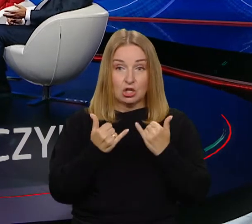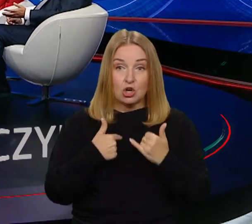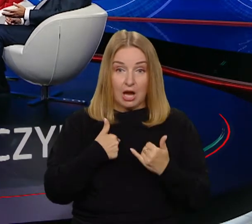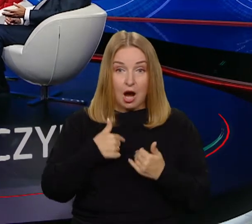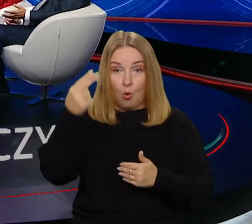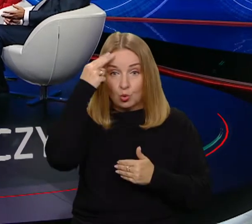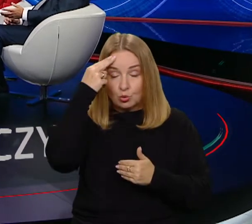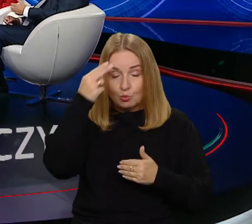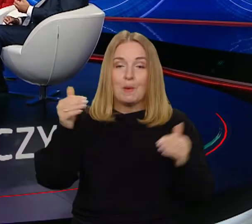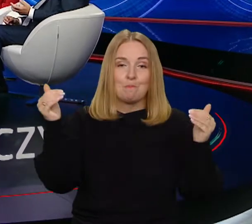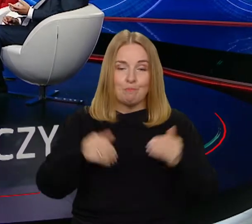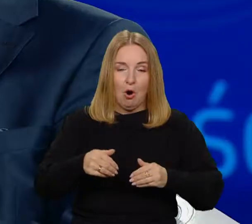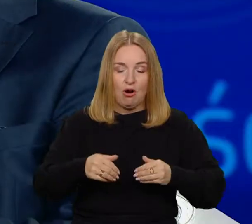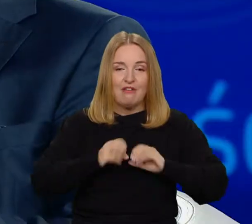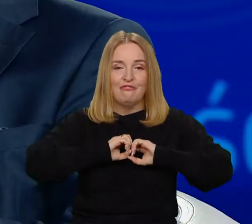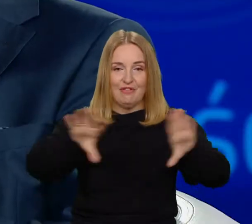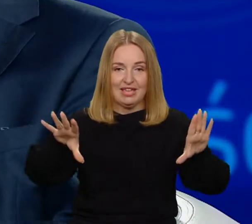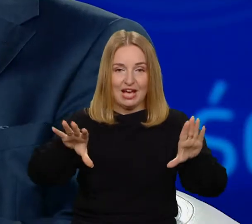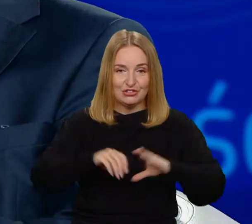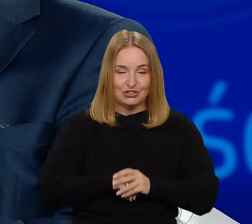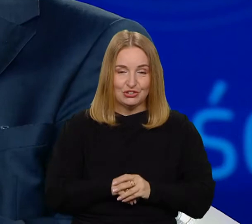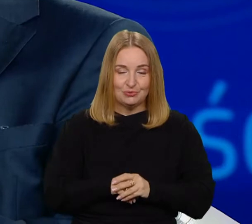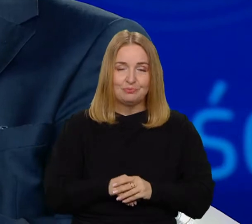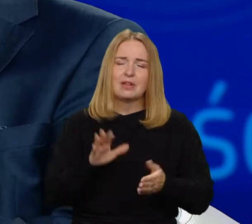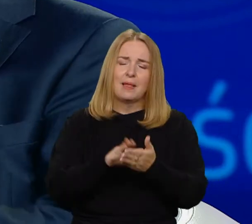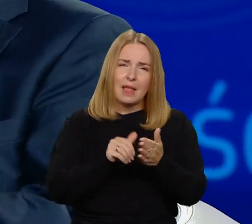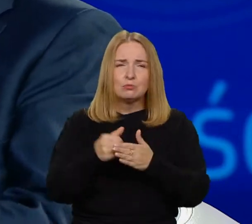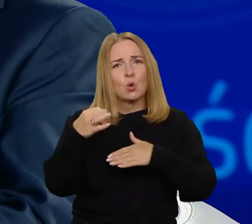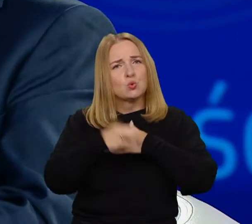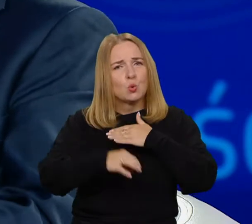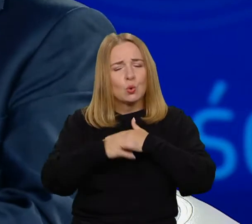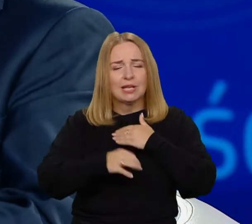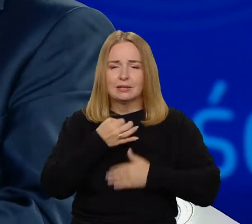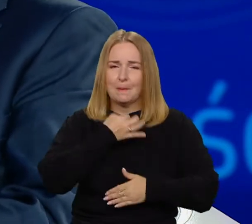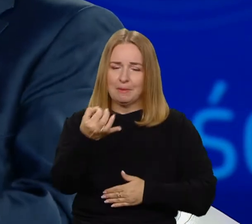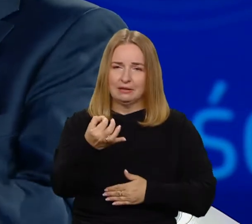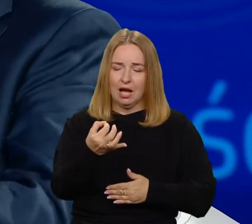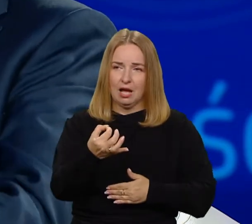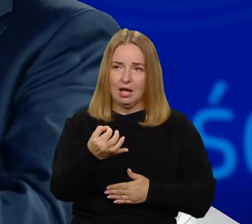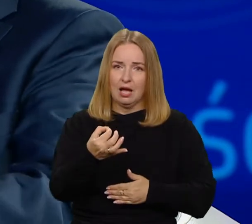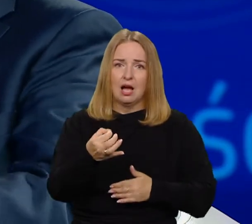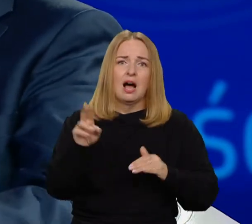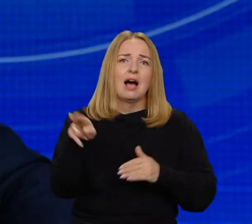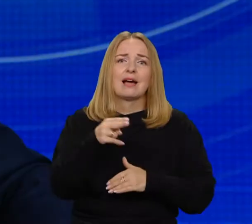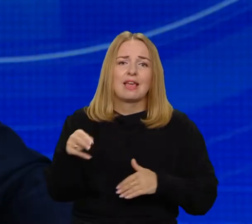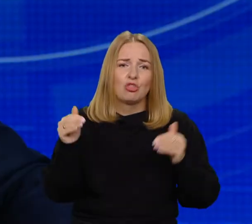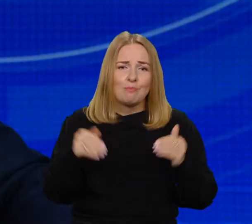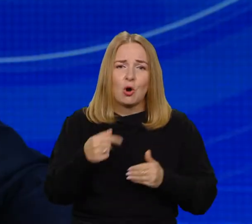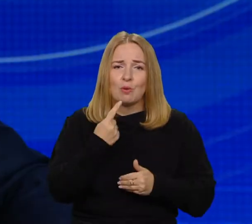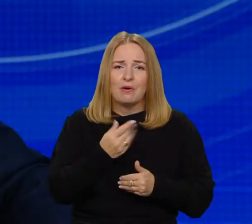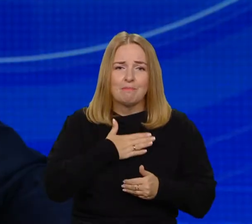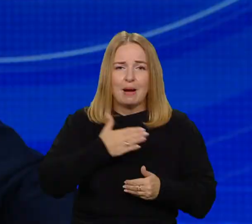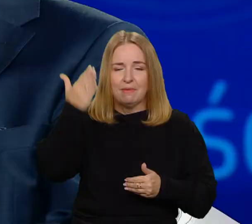Często studenci mnie pytają, no ale kiedy można powiedzieć, że mam jakąś wiedzę? No wtedy, kiedy potrafisz komuś coś